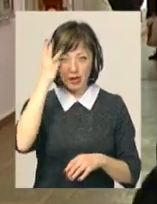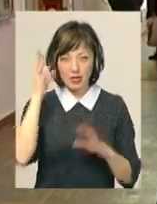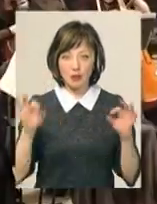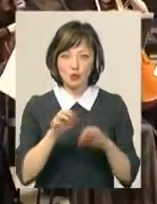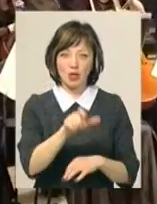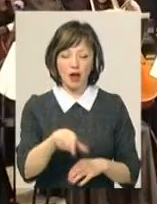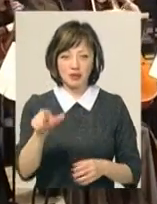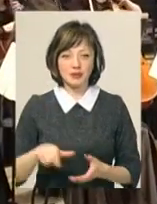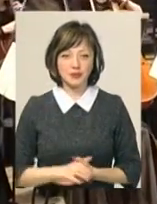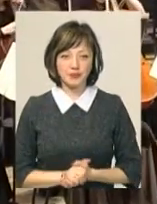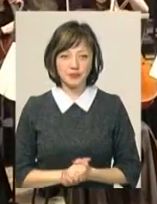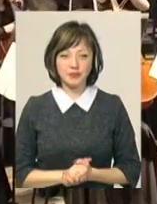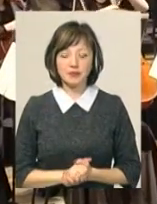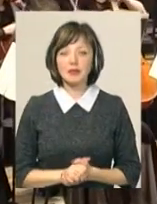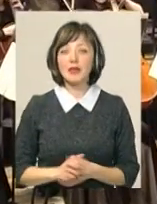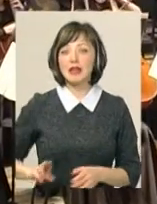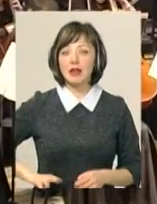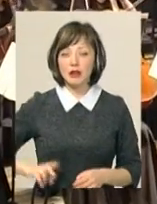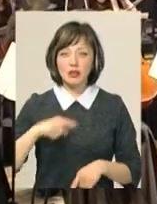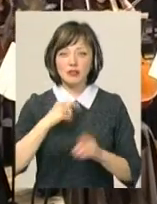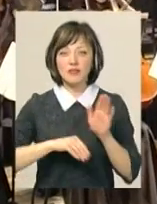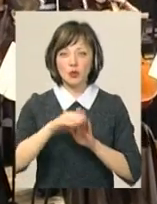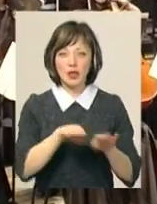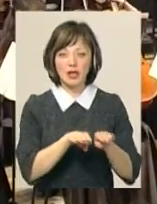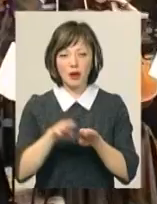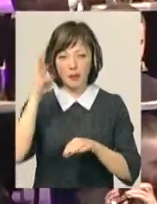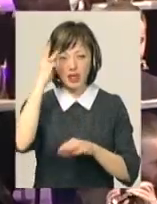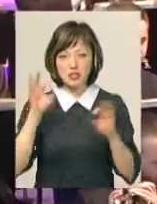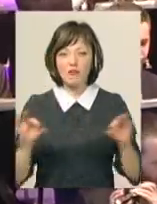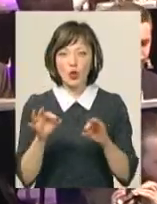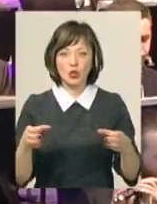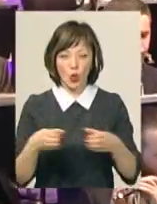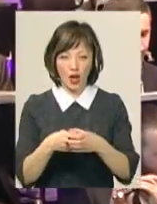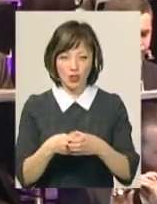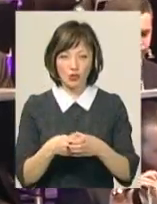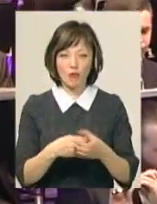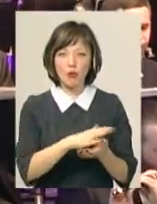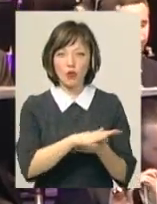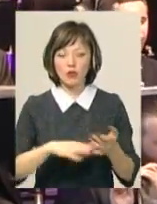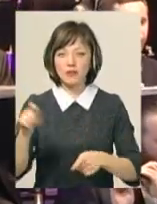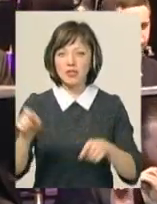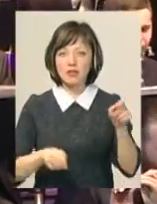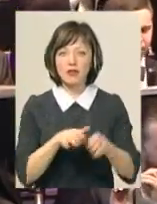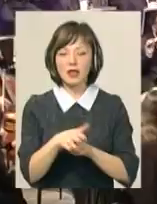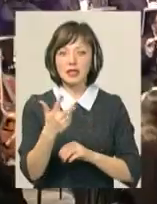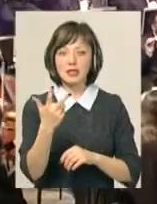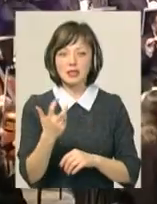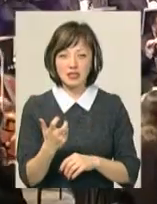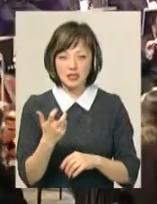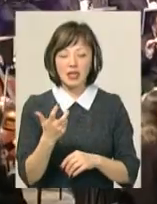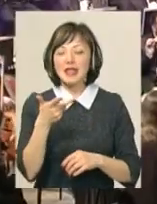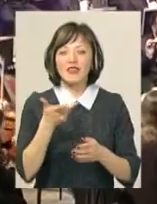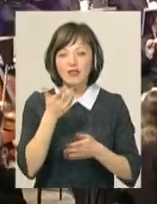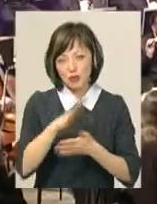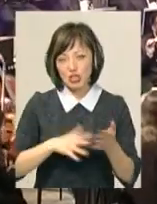музиканти. Олександр Драган відзначає високий рівень Хмельницького симфонічного оркестру. Упродовж фестивалю він виконав три складні програми з